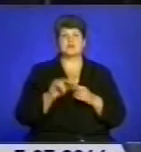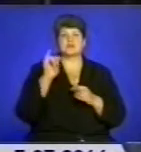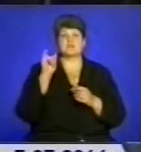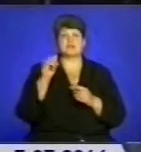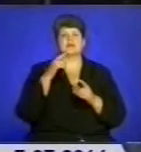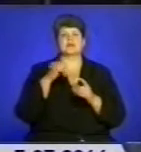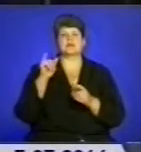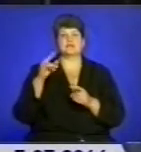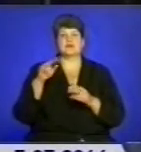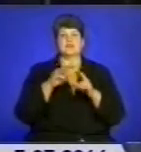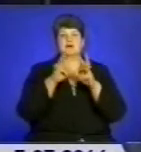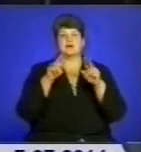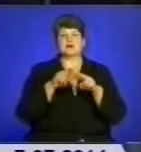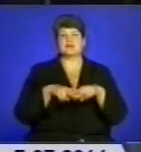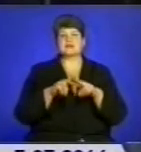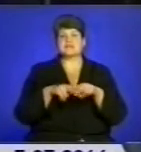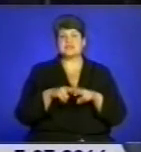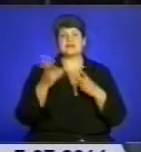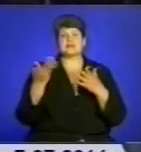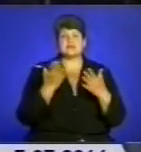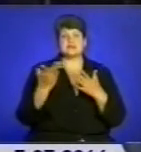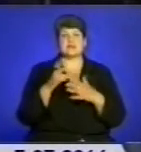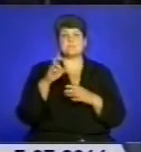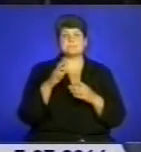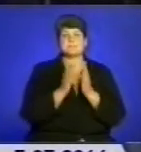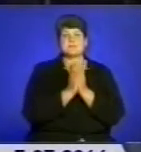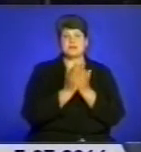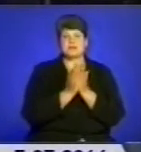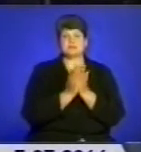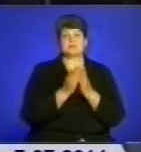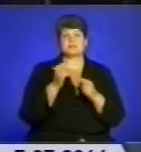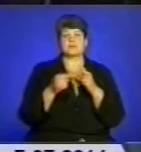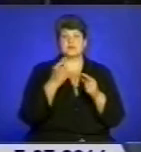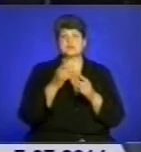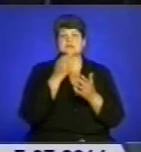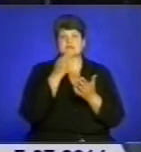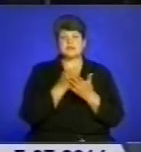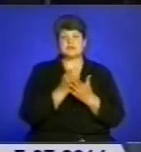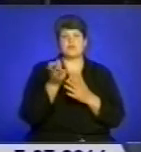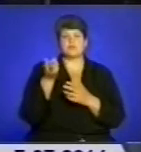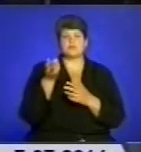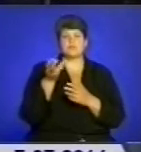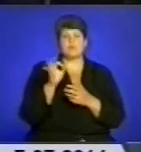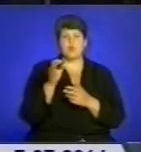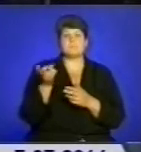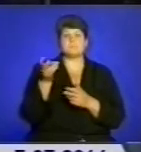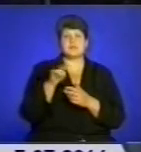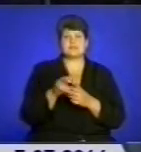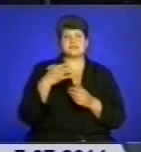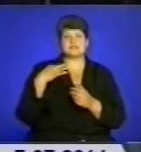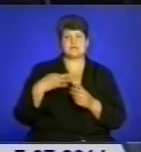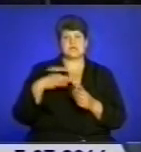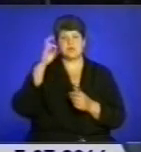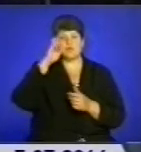називають Івана Притечі, який за біблійними переказами передбачив прихід на землю Сина Божого. Більше про звичаї і